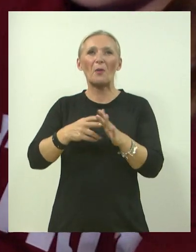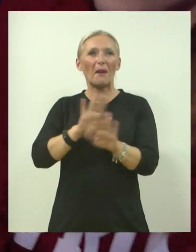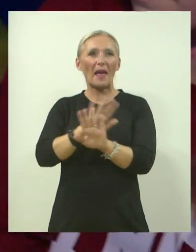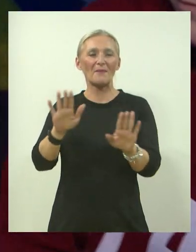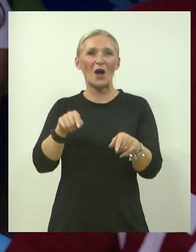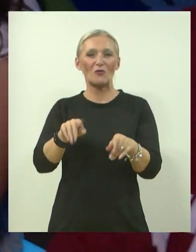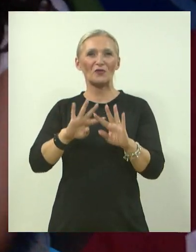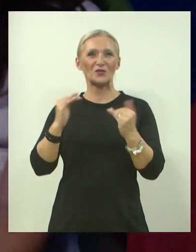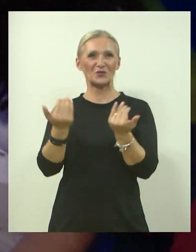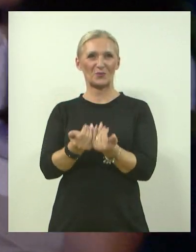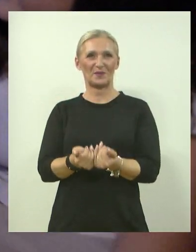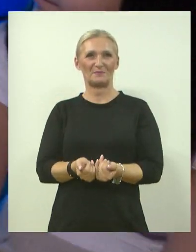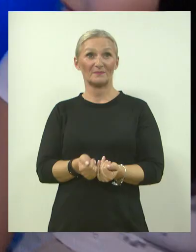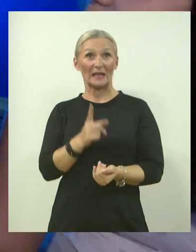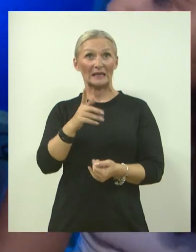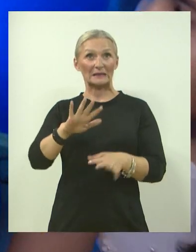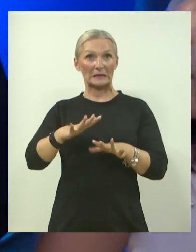A Svenji si ti pod stresom?